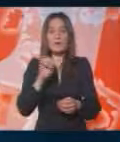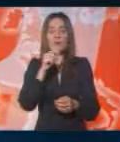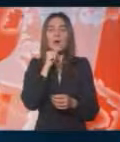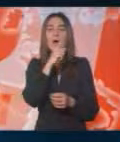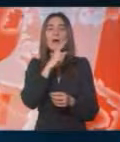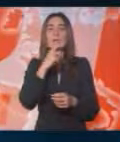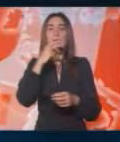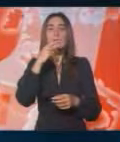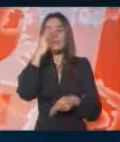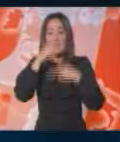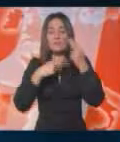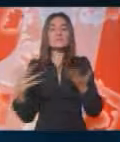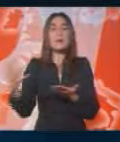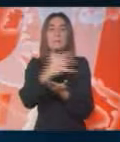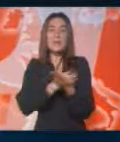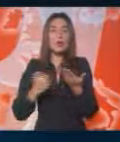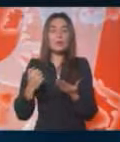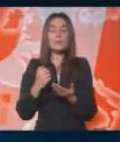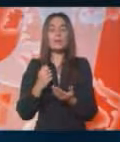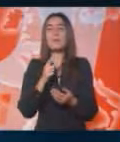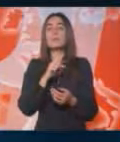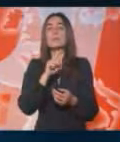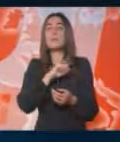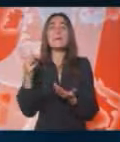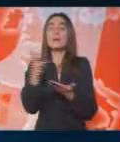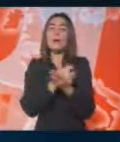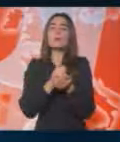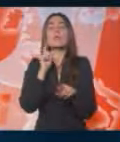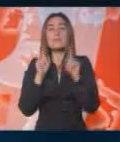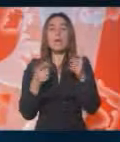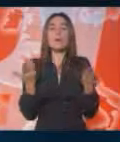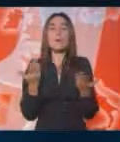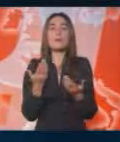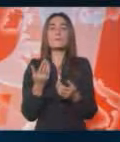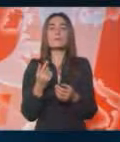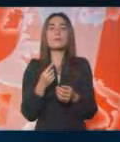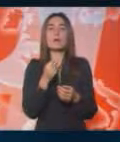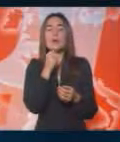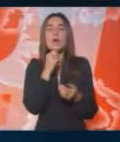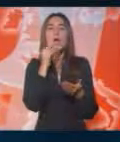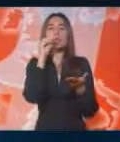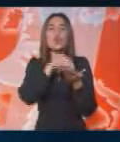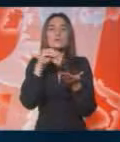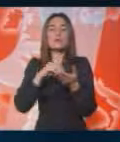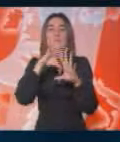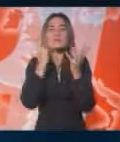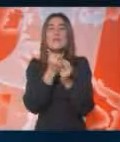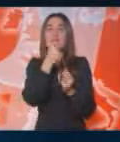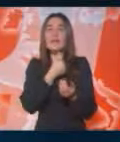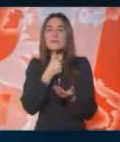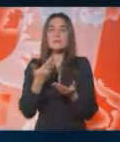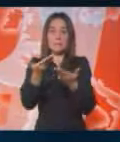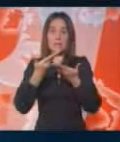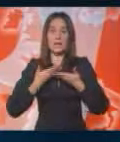intervenciji su prihodi, znači ne prihodi nego doznake i svi drugi devizni priljevi.